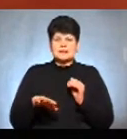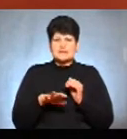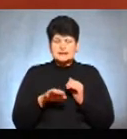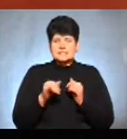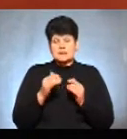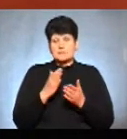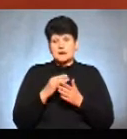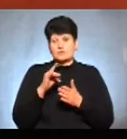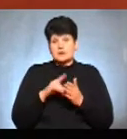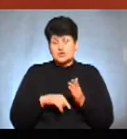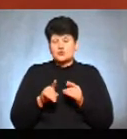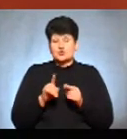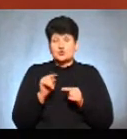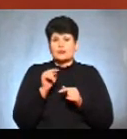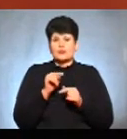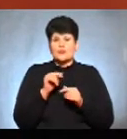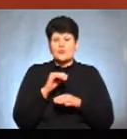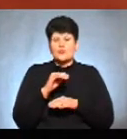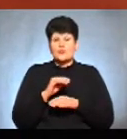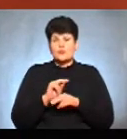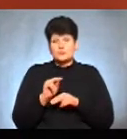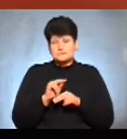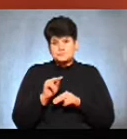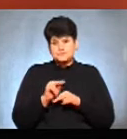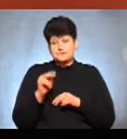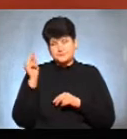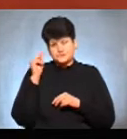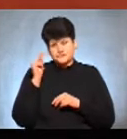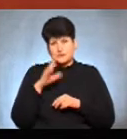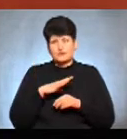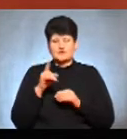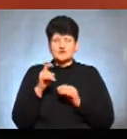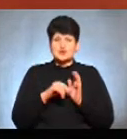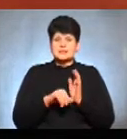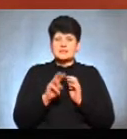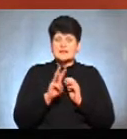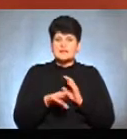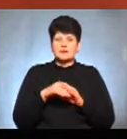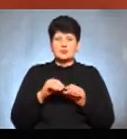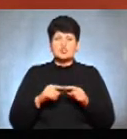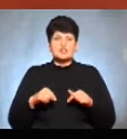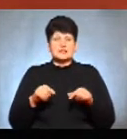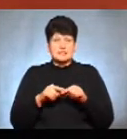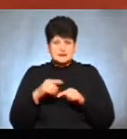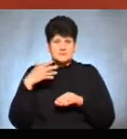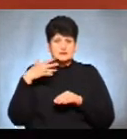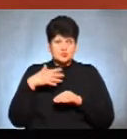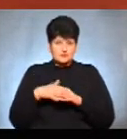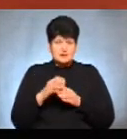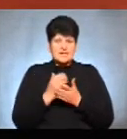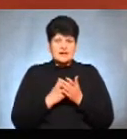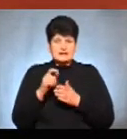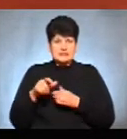відповідно, маємо надію, що вони, що урок, який був в 163-й окружній виборчій дільниці, засвоїли кандидати в